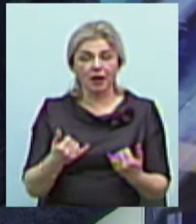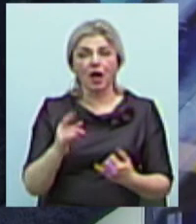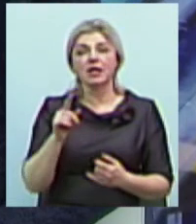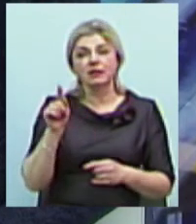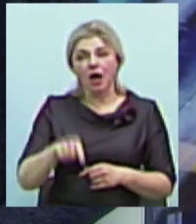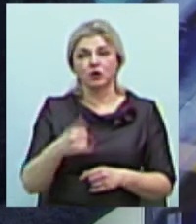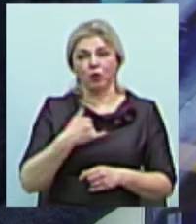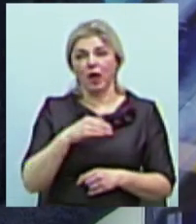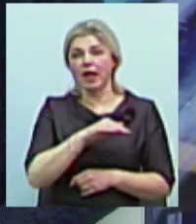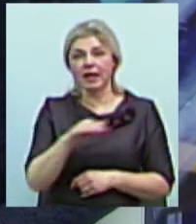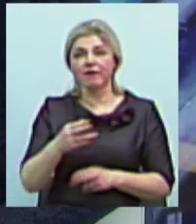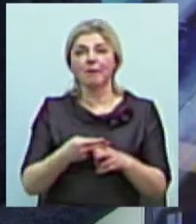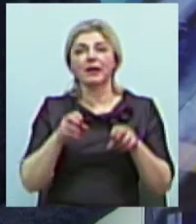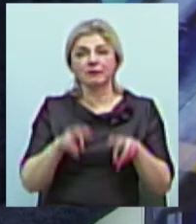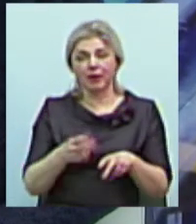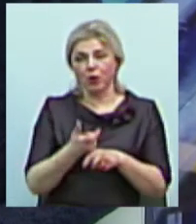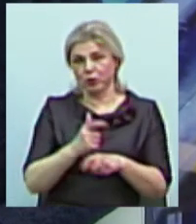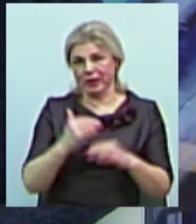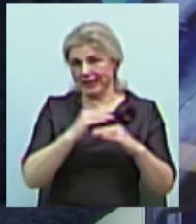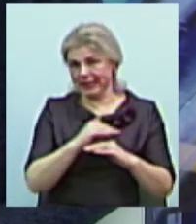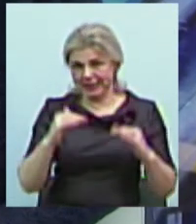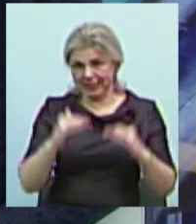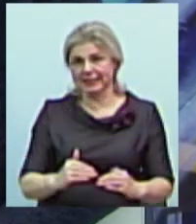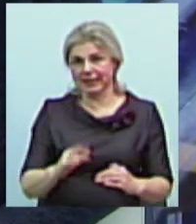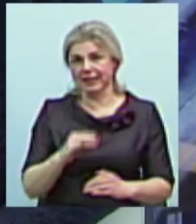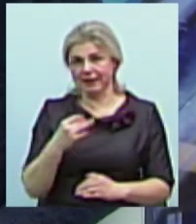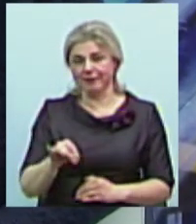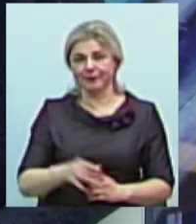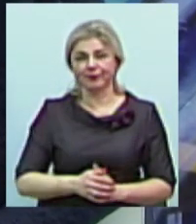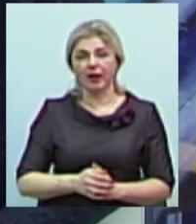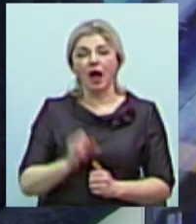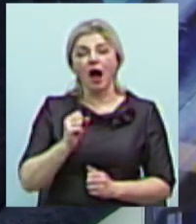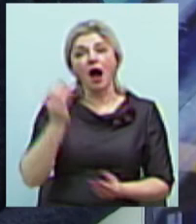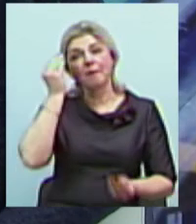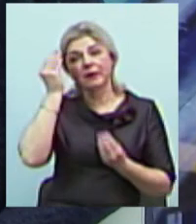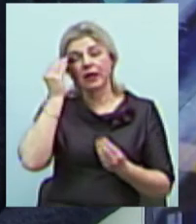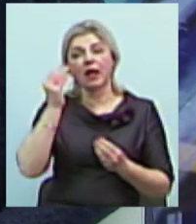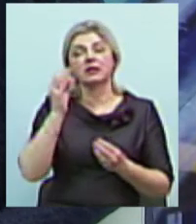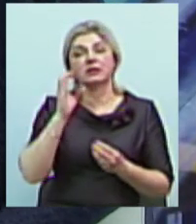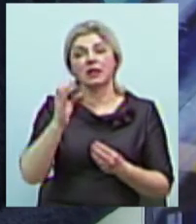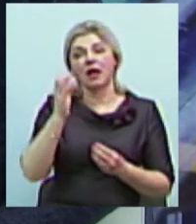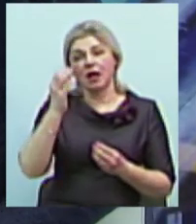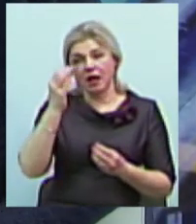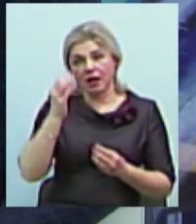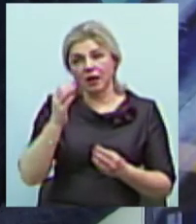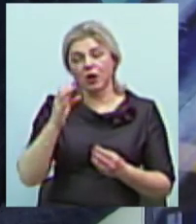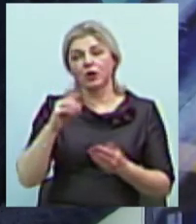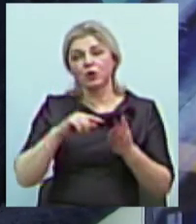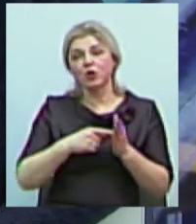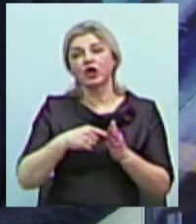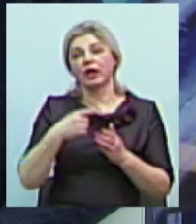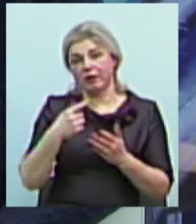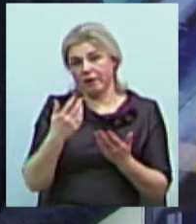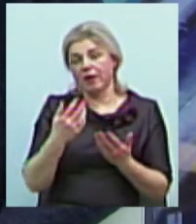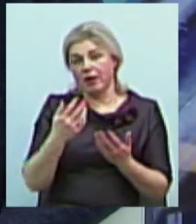безпеки досить низький. Ну, я так вважаю. З точки зору міста, ну, якийсь зріз зараз не можна зробити.